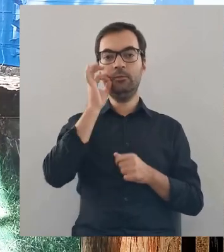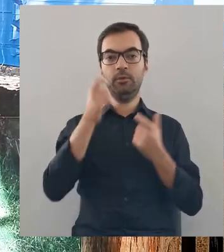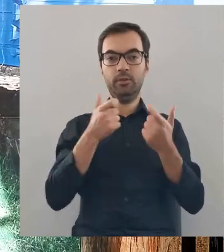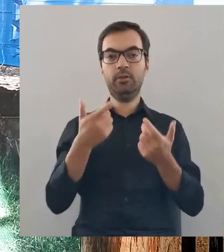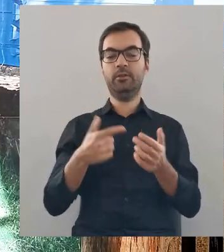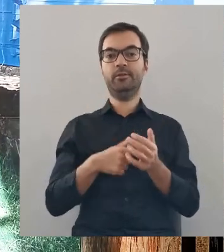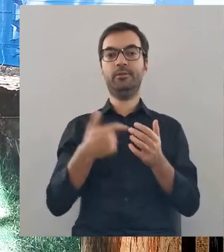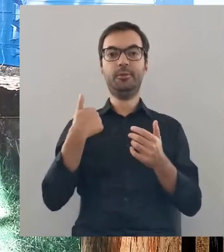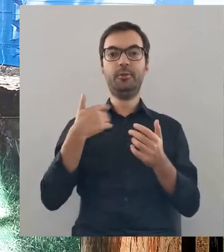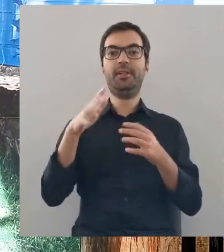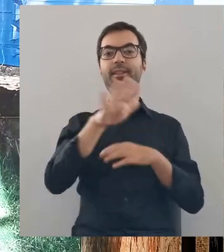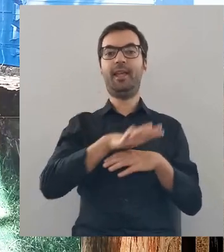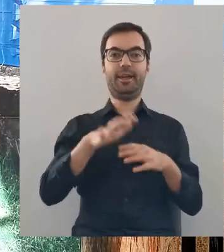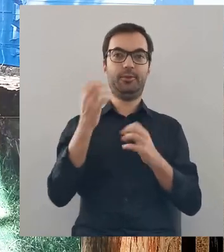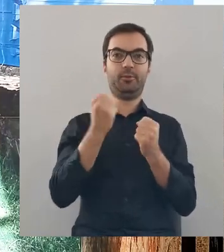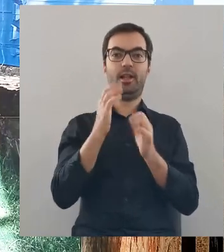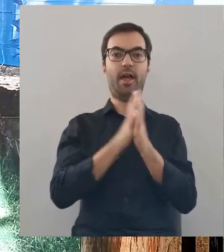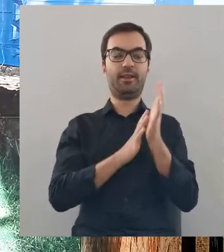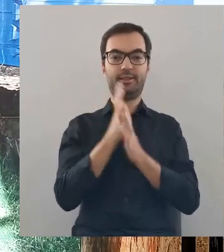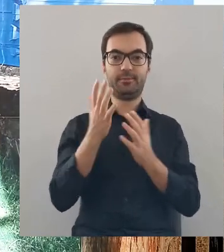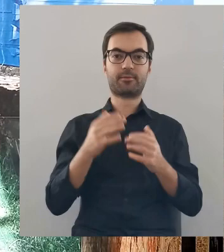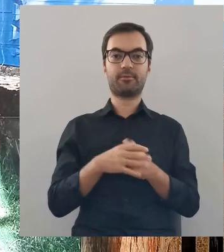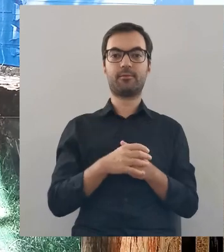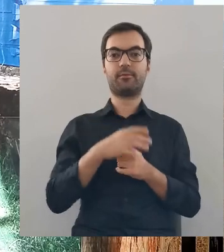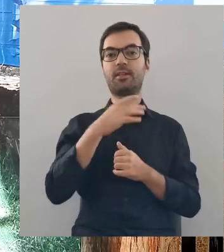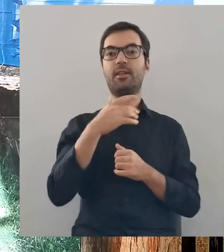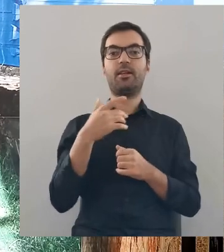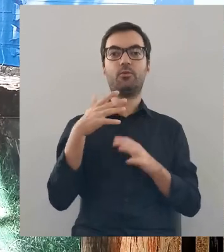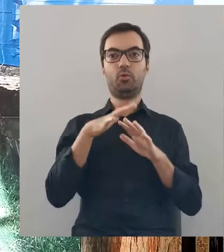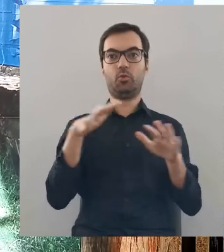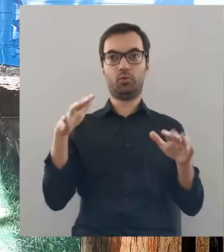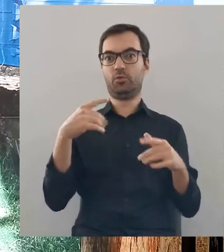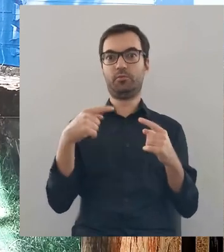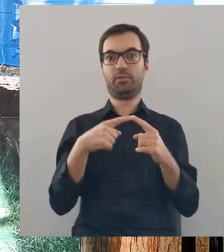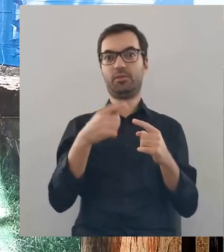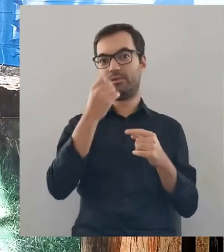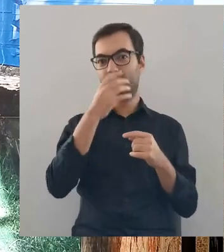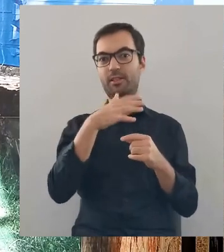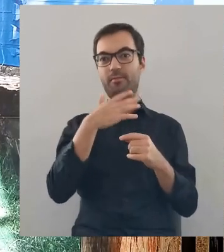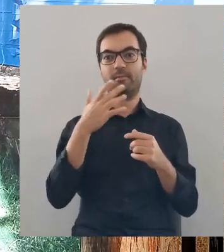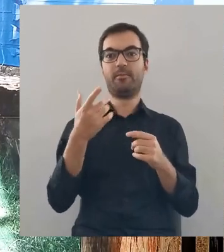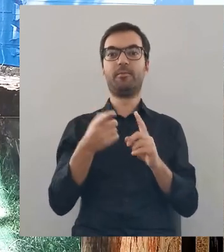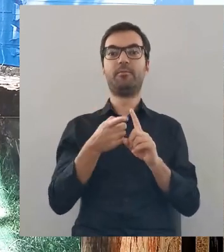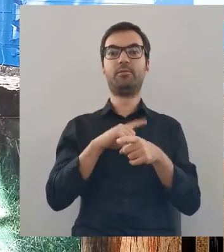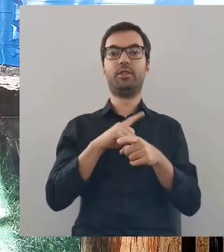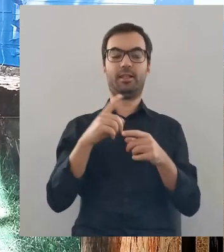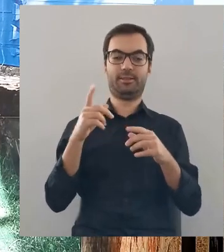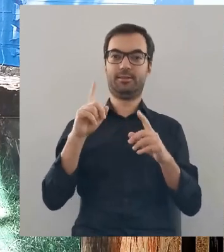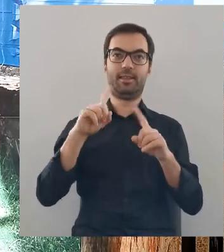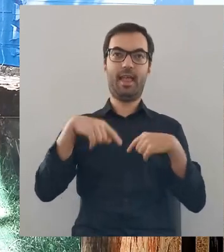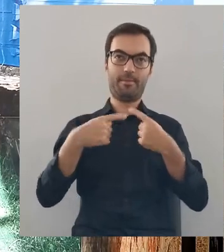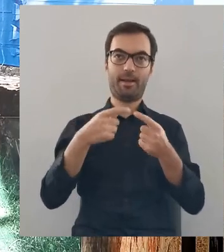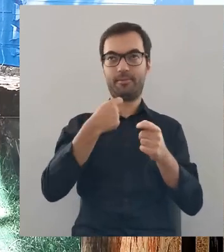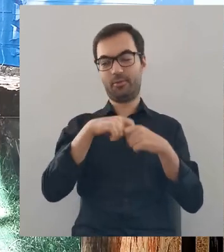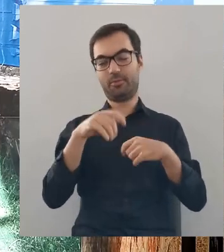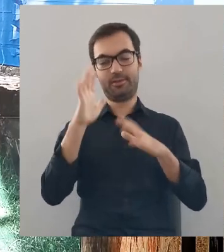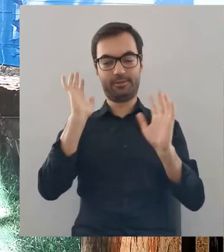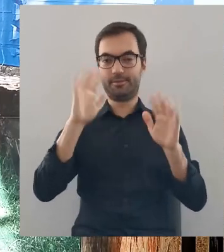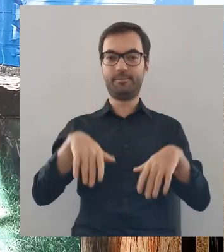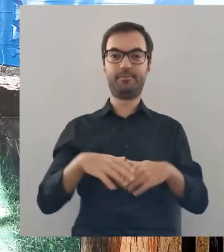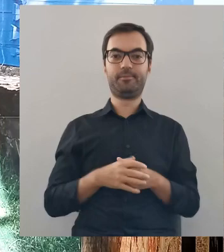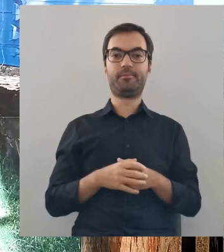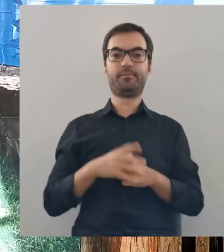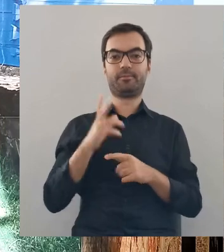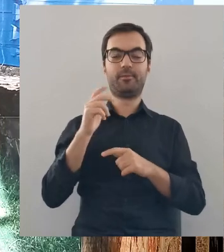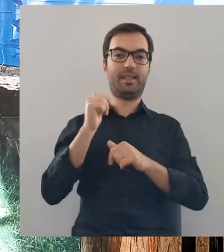wytwarzać miód, bo to były tereny leśne i bartników było tam sporo, zanim się zaczęły te najazdy